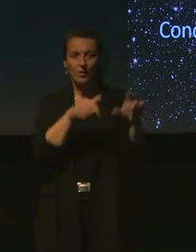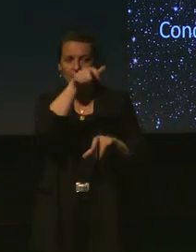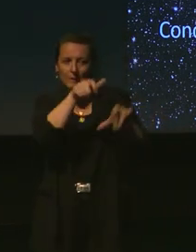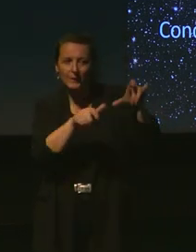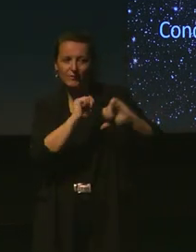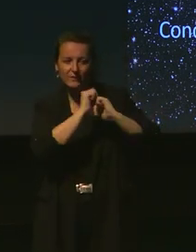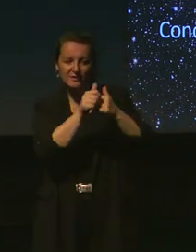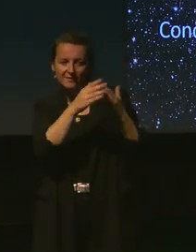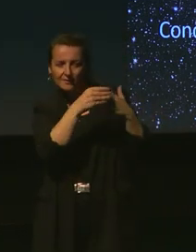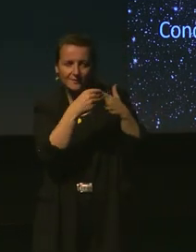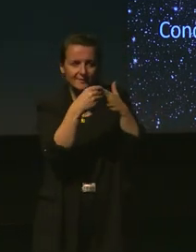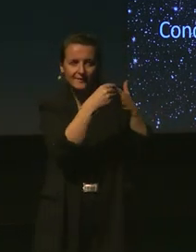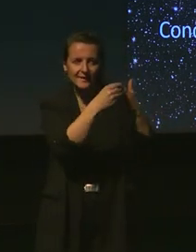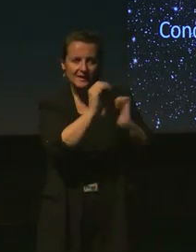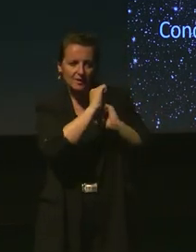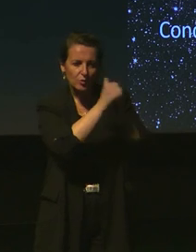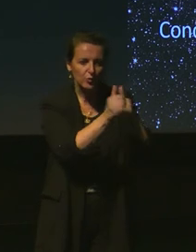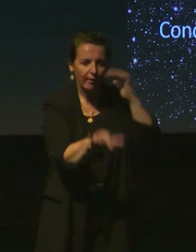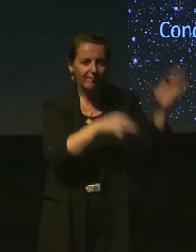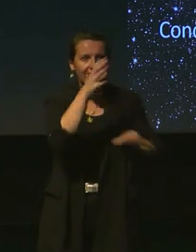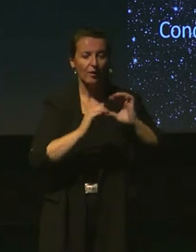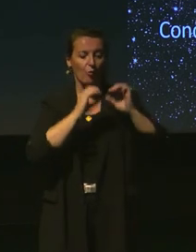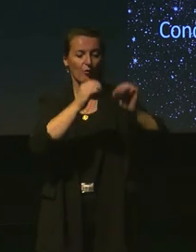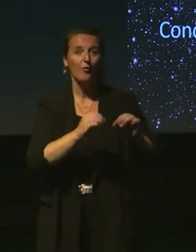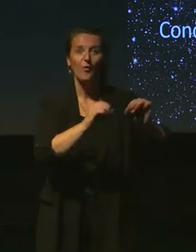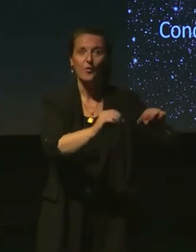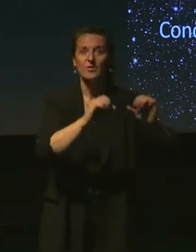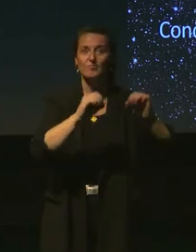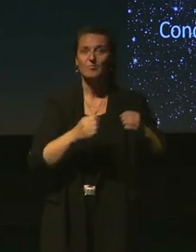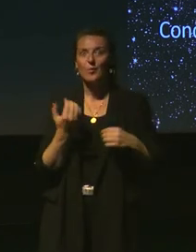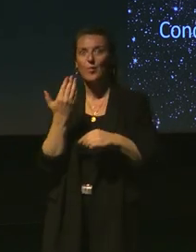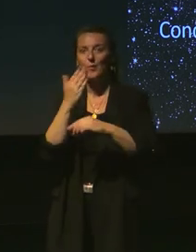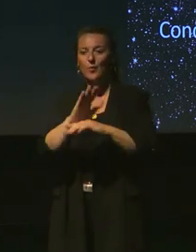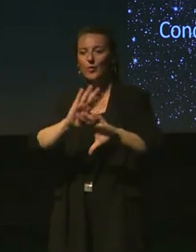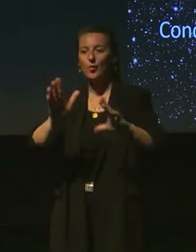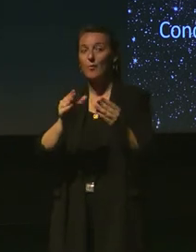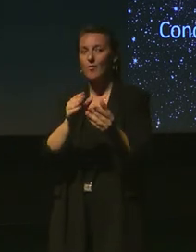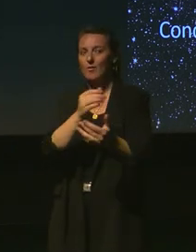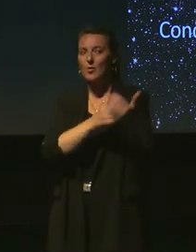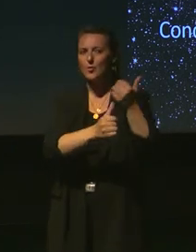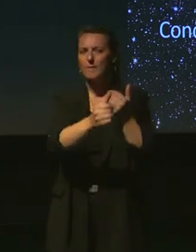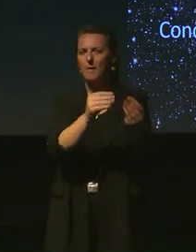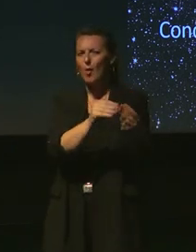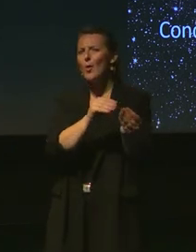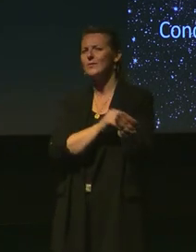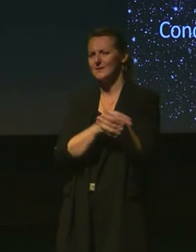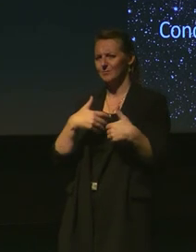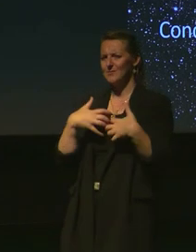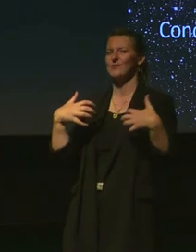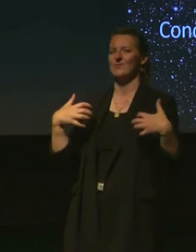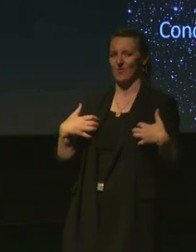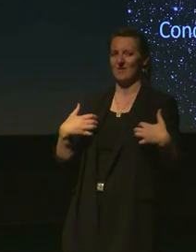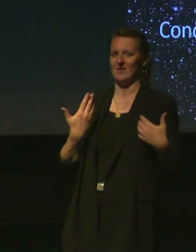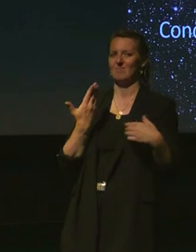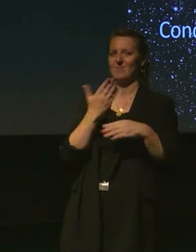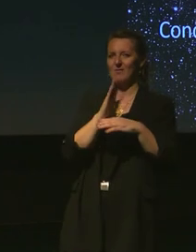découverte des océans, et je montrerai quelques-unes des anticipations scientifiques de Jules Verne, avant d'aborder un